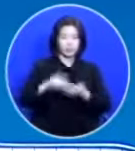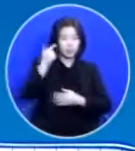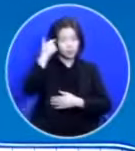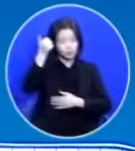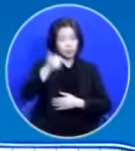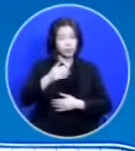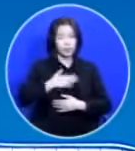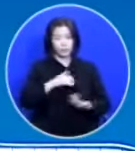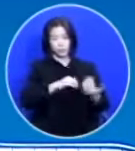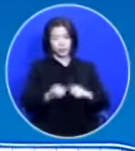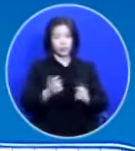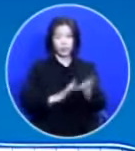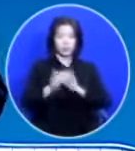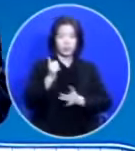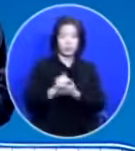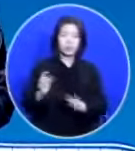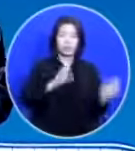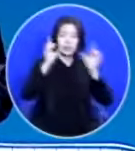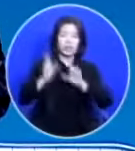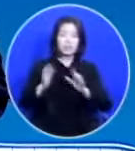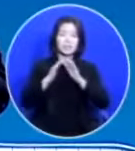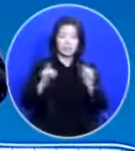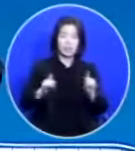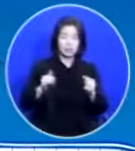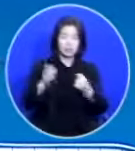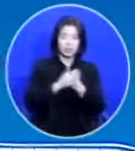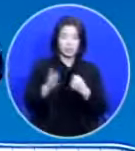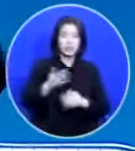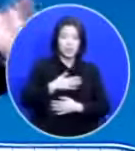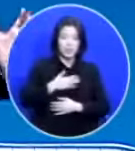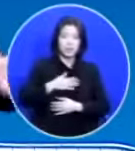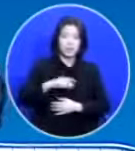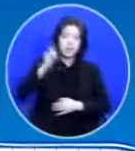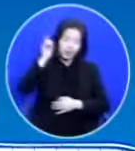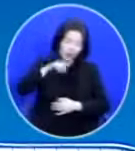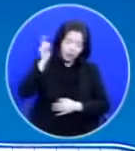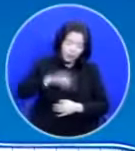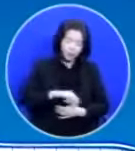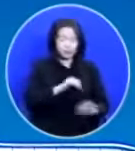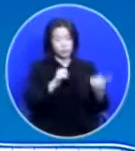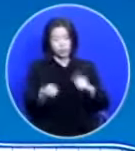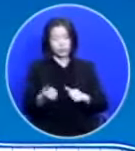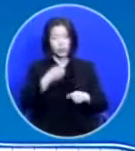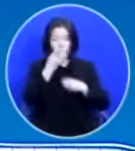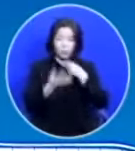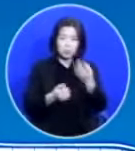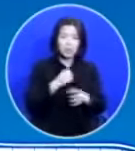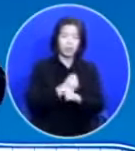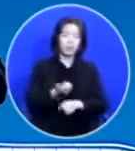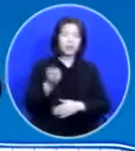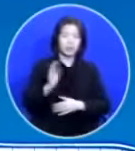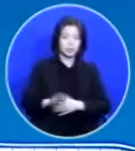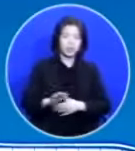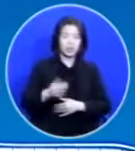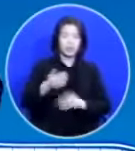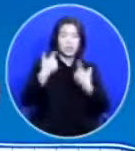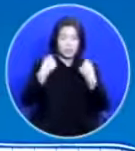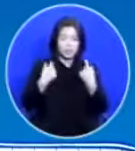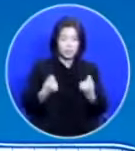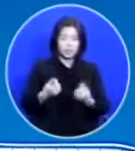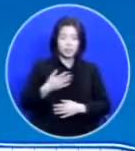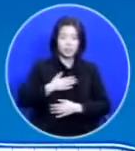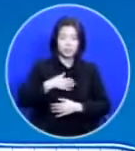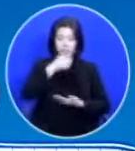죽고 예수로 사는 사람이라고 그래서 정말 나는 날마다 죽었다고 고백하는데 여전히 저는 죄를